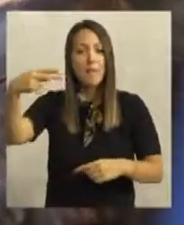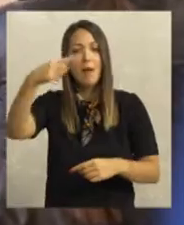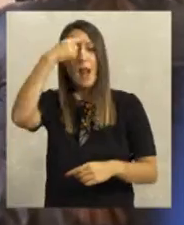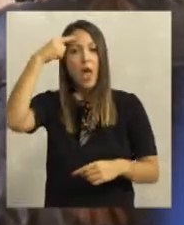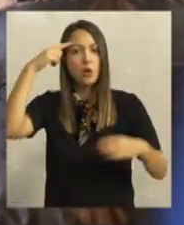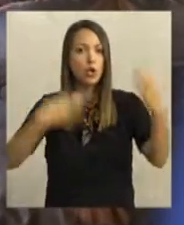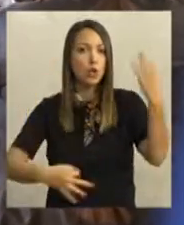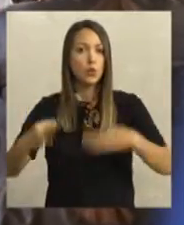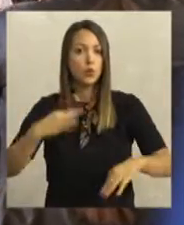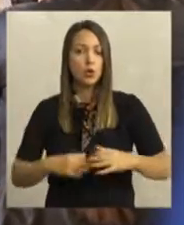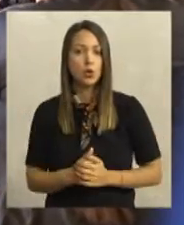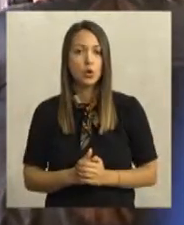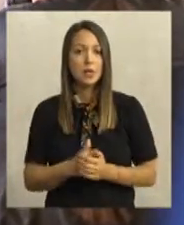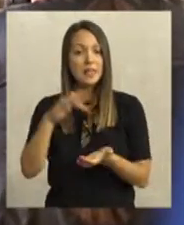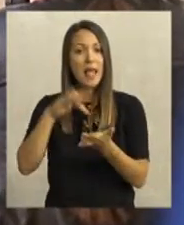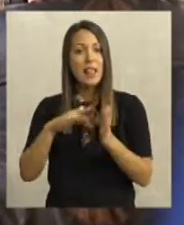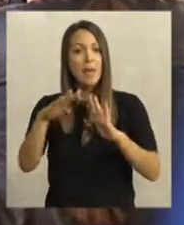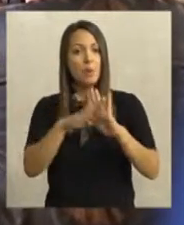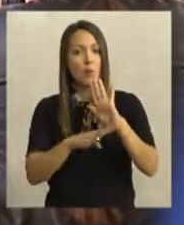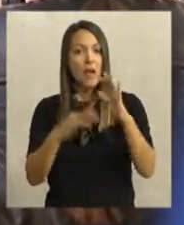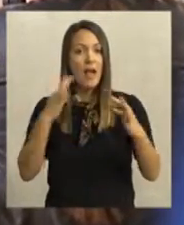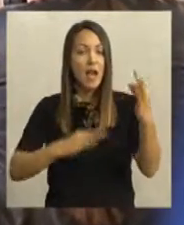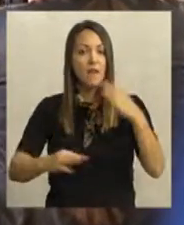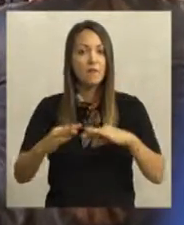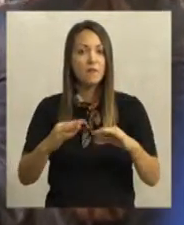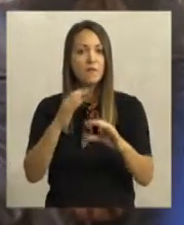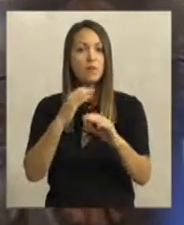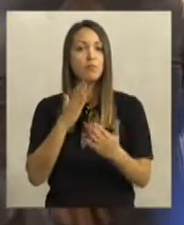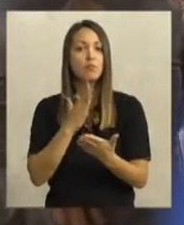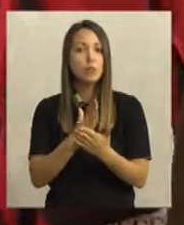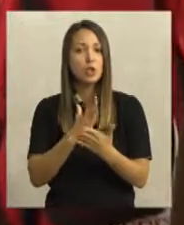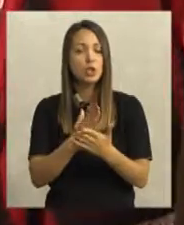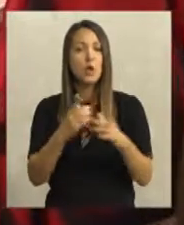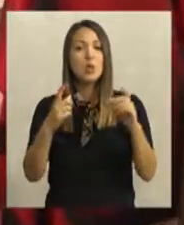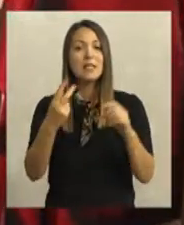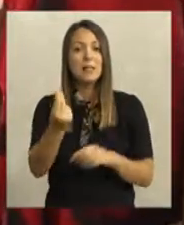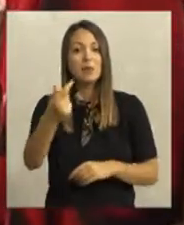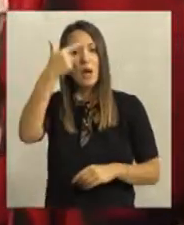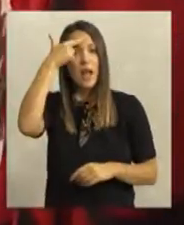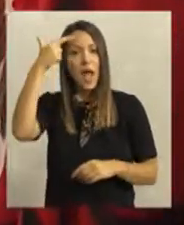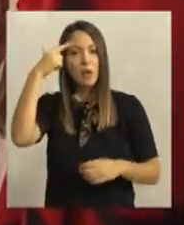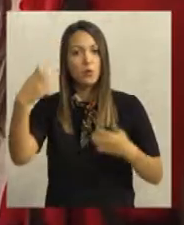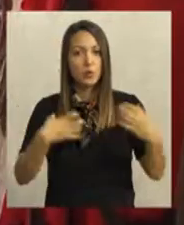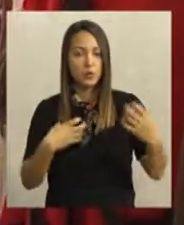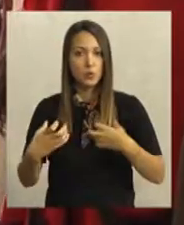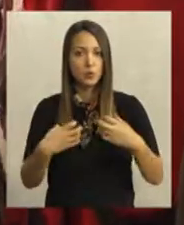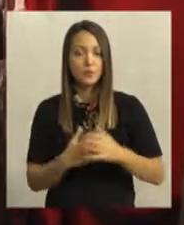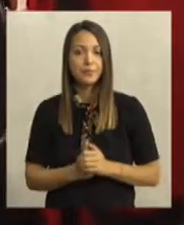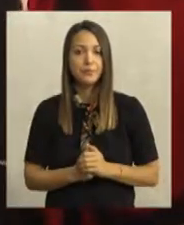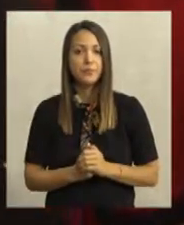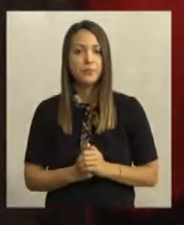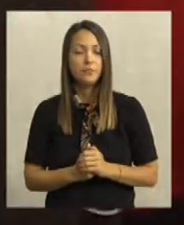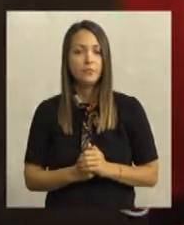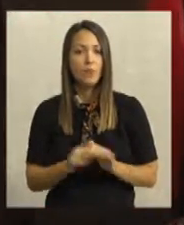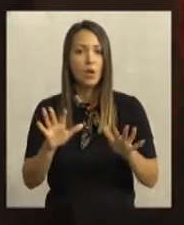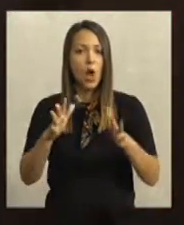narodne nošnje. Centralni program Revije ove godine održava u Srpskom narodnom pozorištu na sceni Pera Dobrinovići.